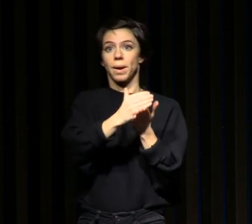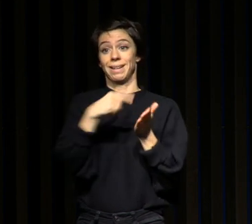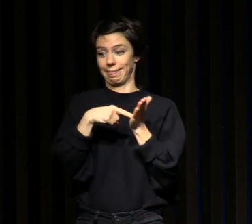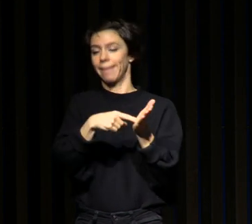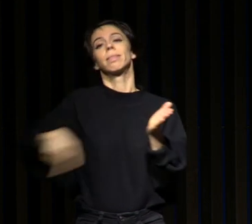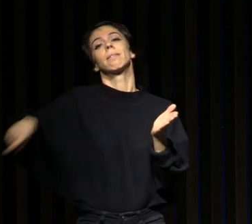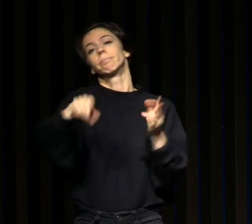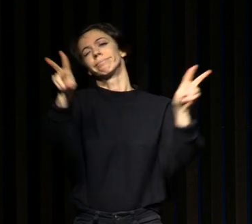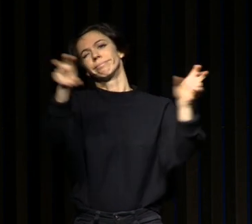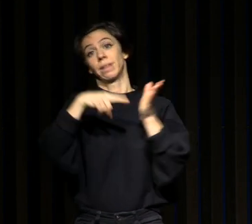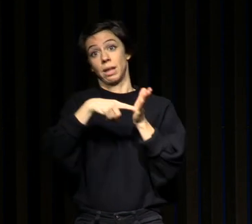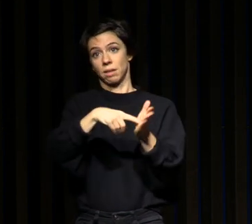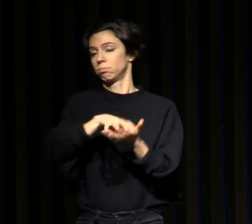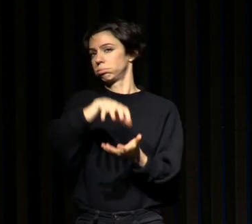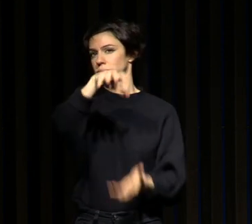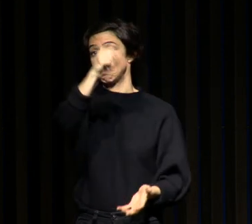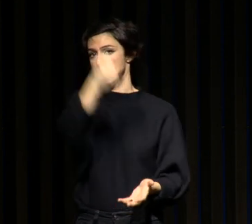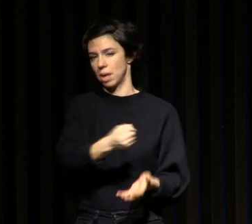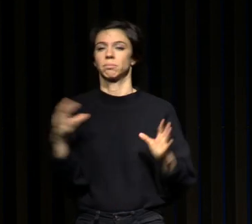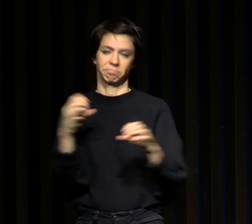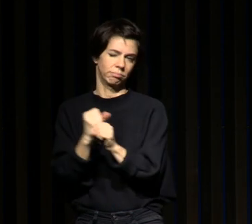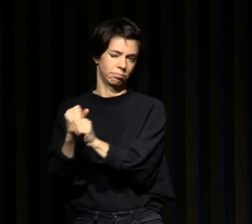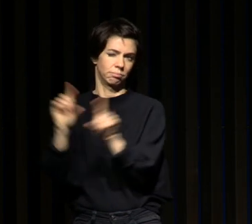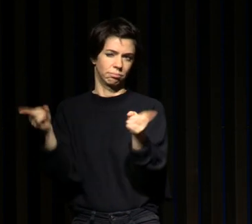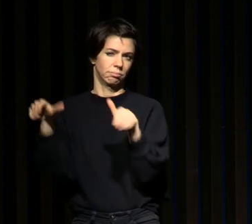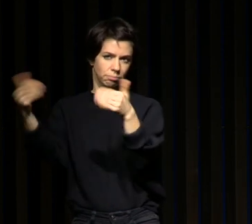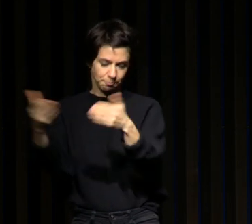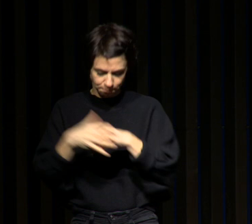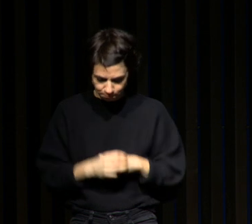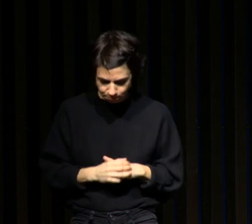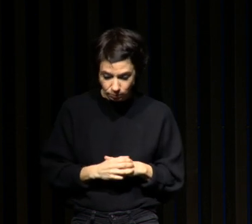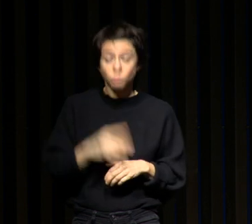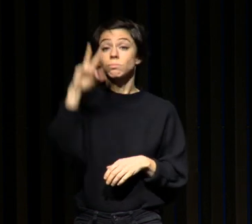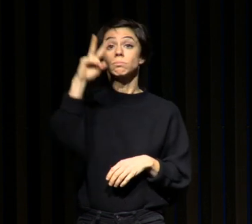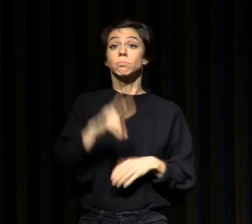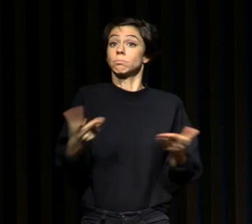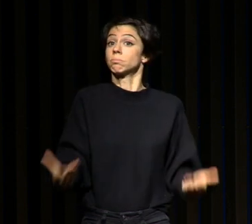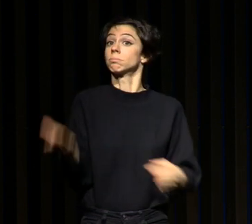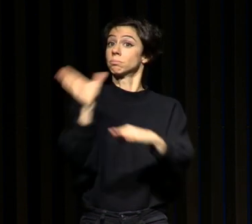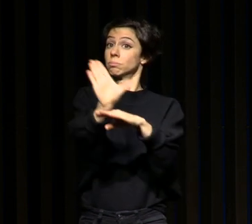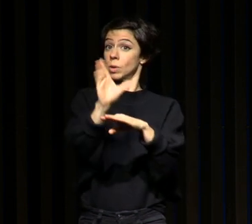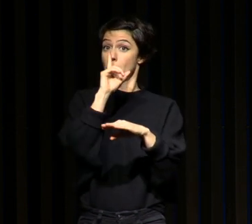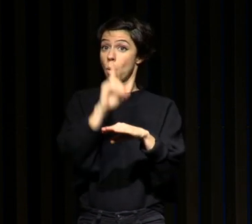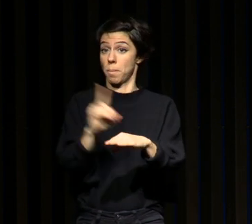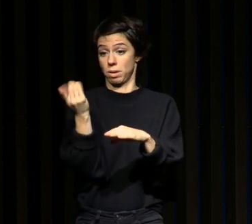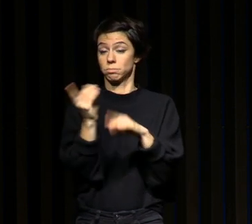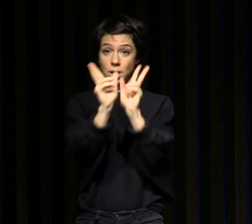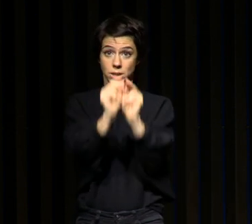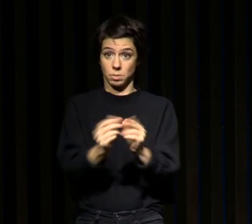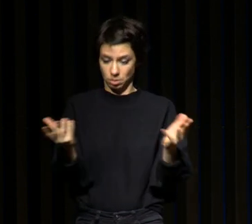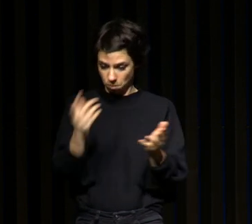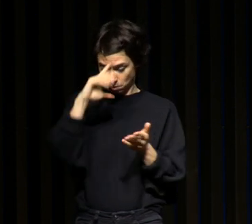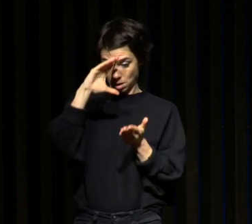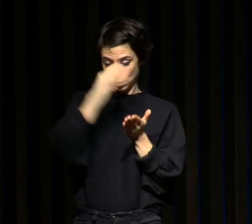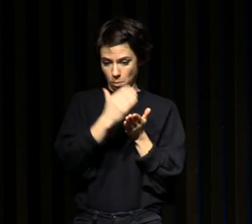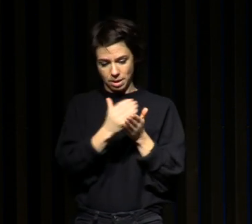avant toute chose, on peut s'interroger pour savoir comment marche le sommeil. Ici, là, il y une célèbre expérience qui a été réalisée par